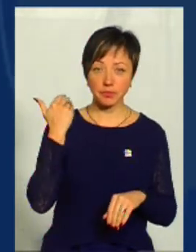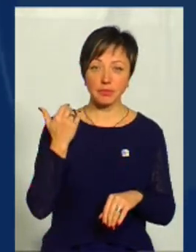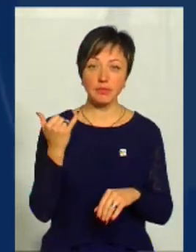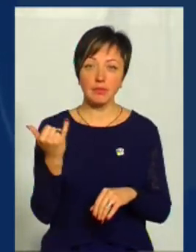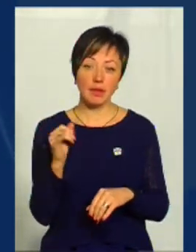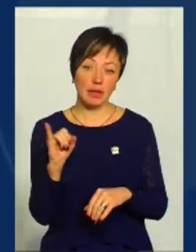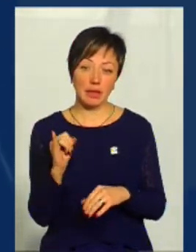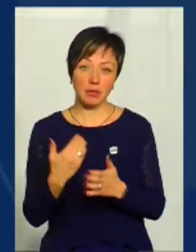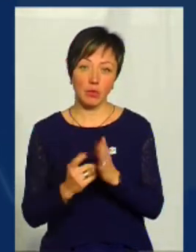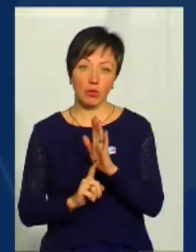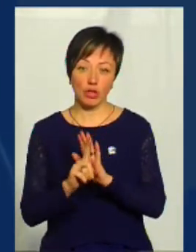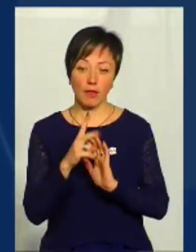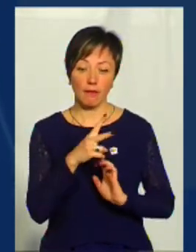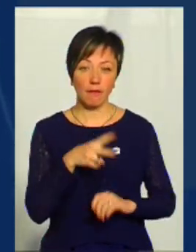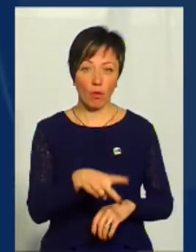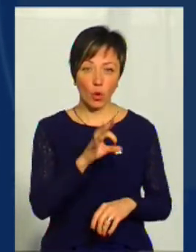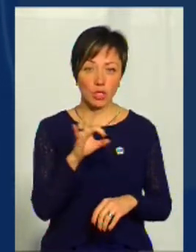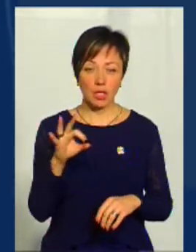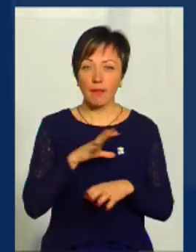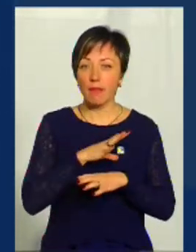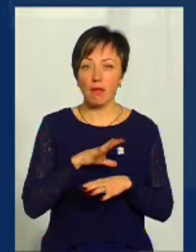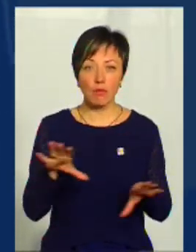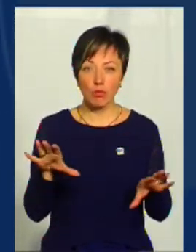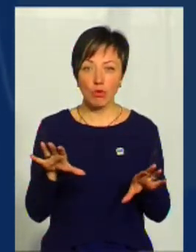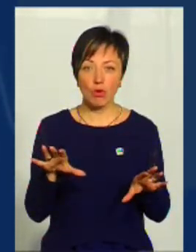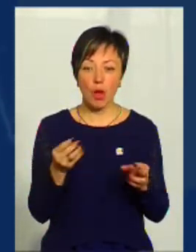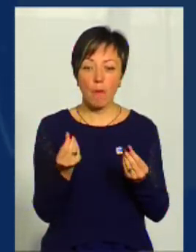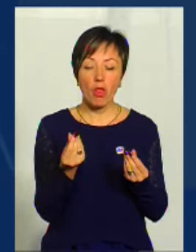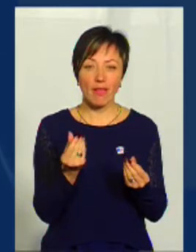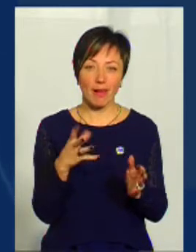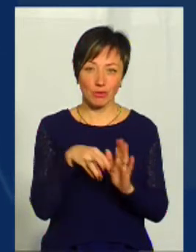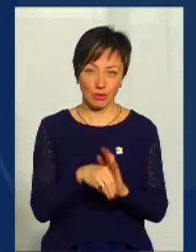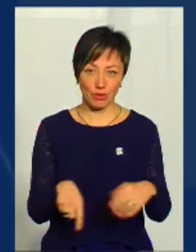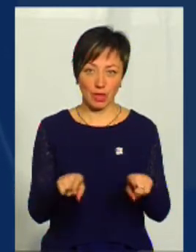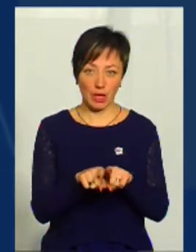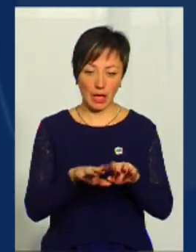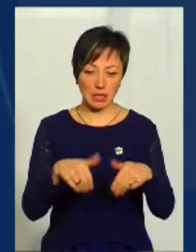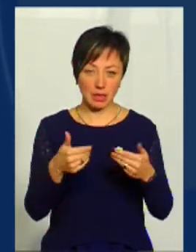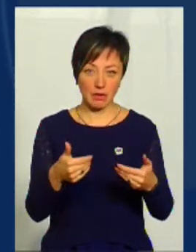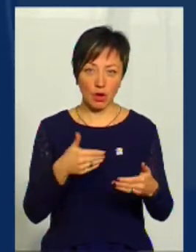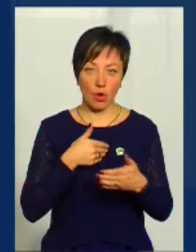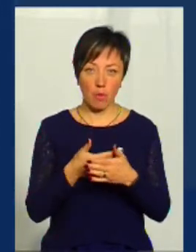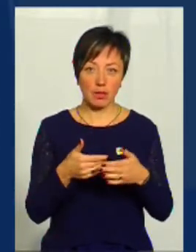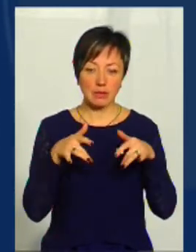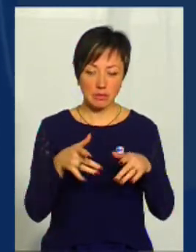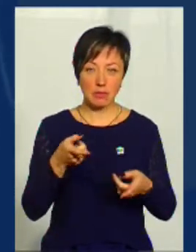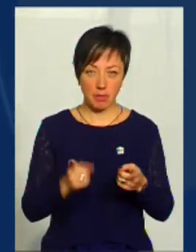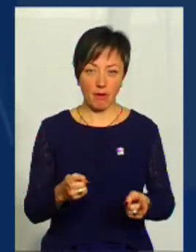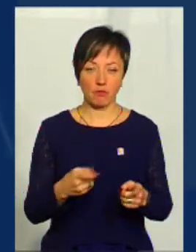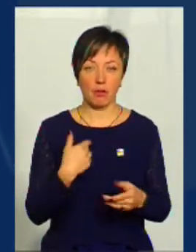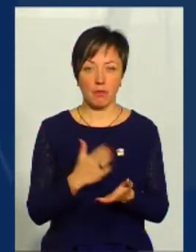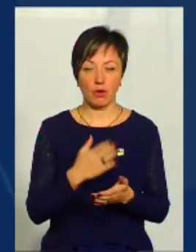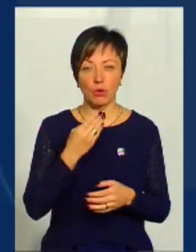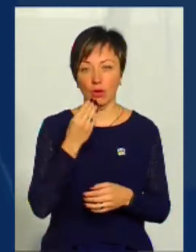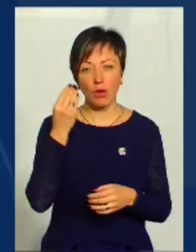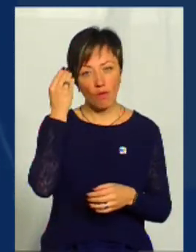навіть десь так спочатку 2000-х, не було монетарної складової таких ініціативах громадських, справжніх я маю на увазі,